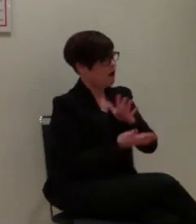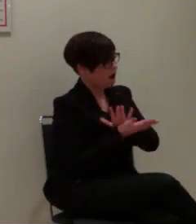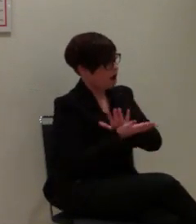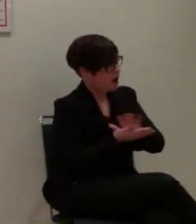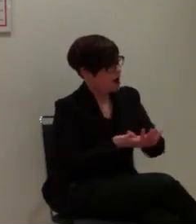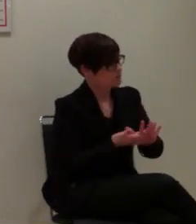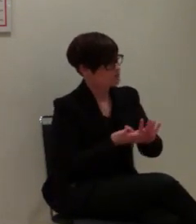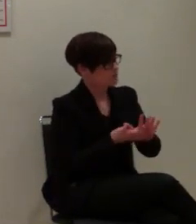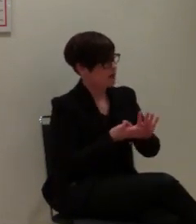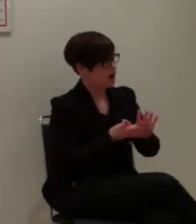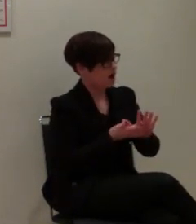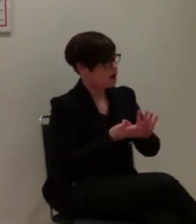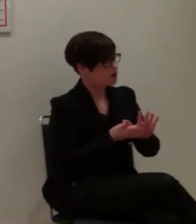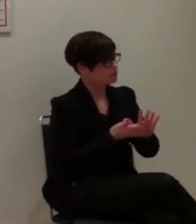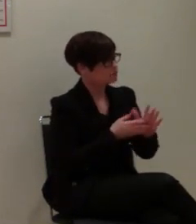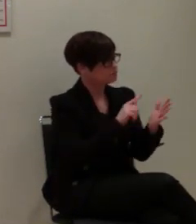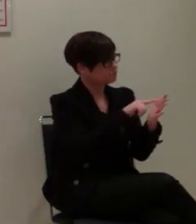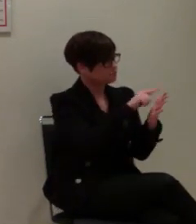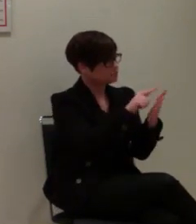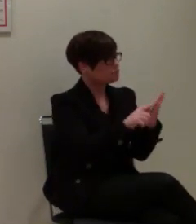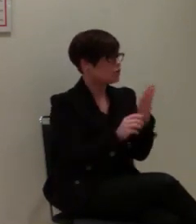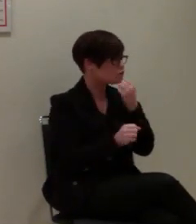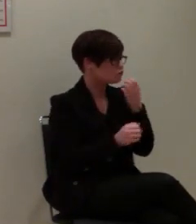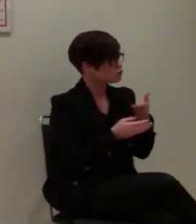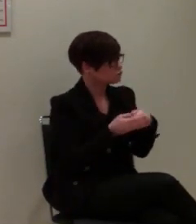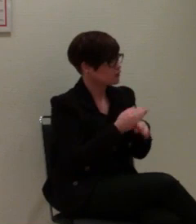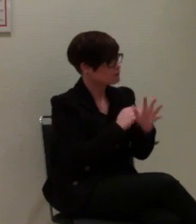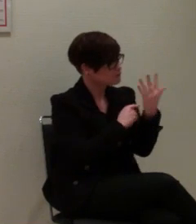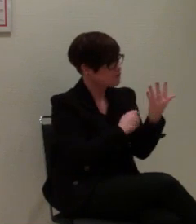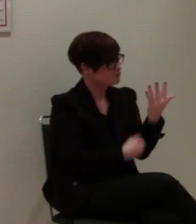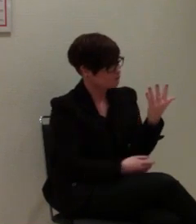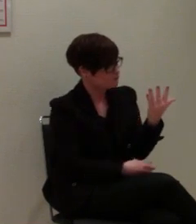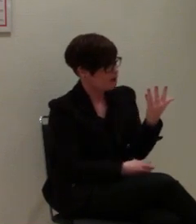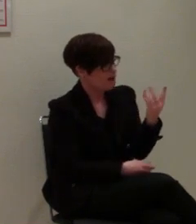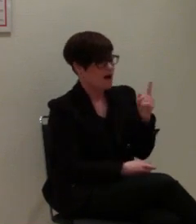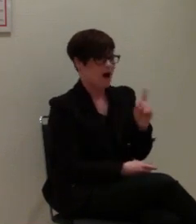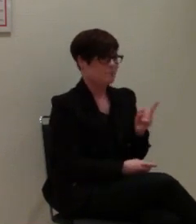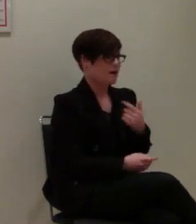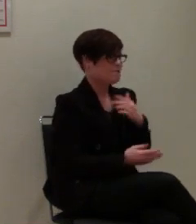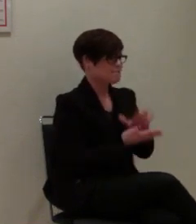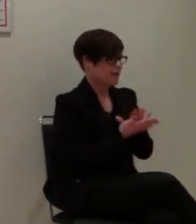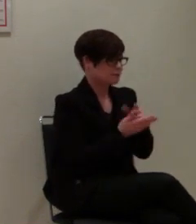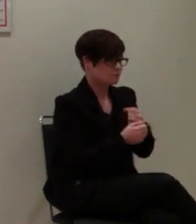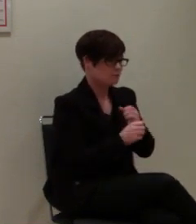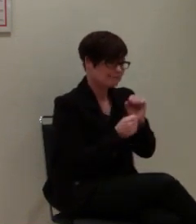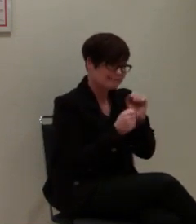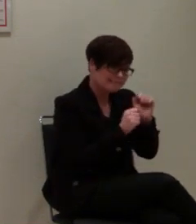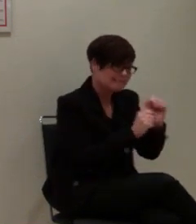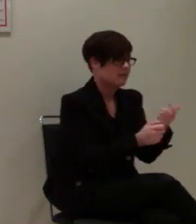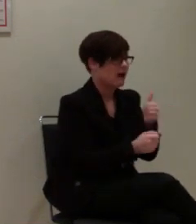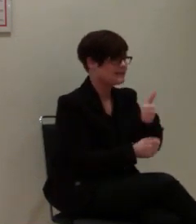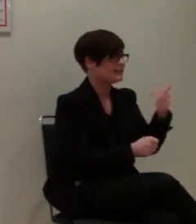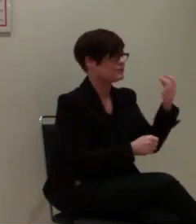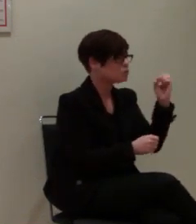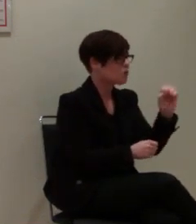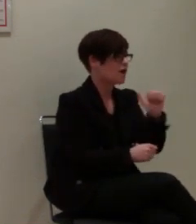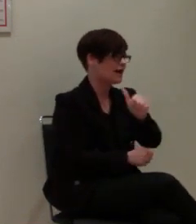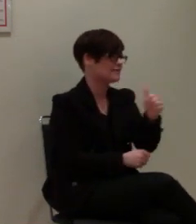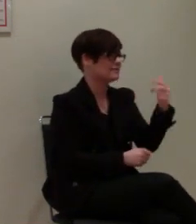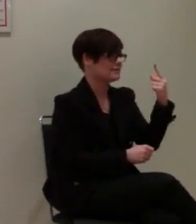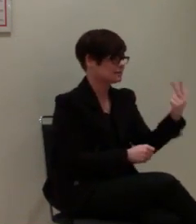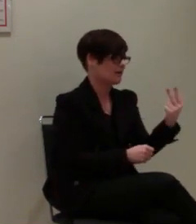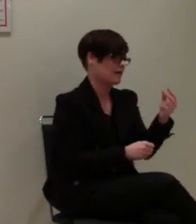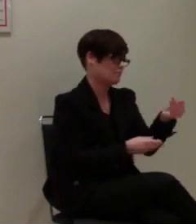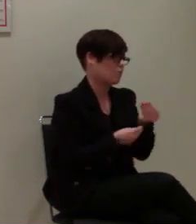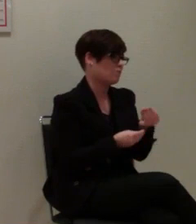haben, mit der wir auf jeden Fall starten werden. Aber wir bleiben da auf jeden Fall dran, dass wir die 110, die 112 als Kurzwahlen erhalten